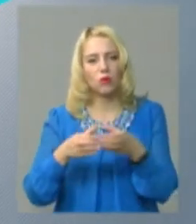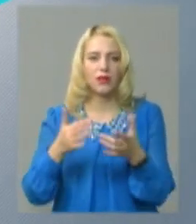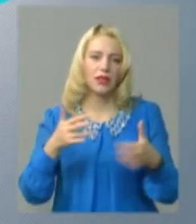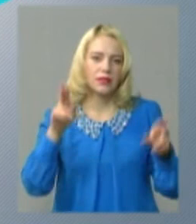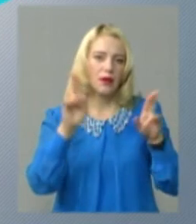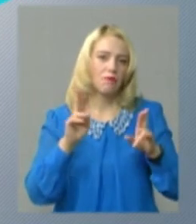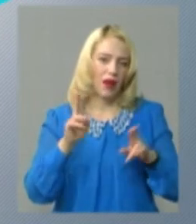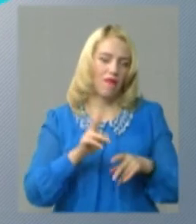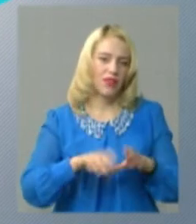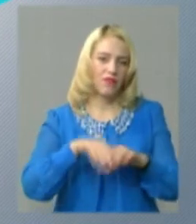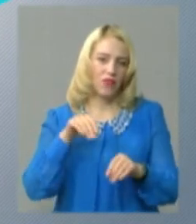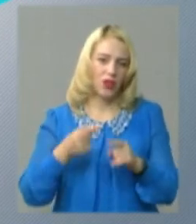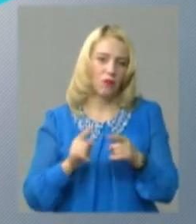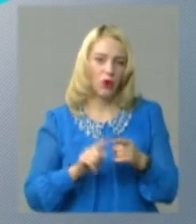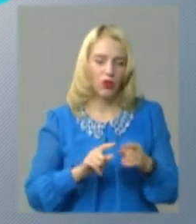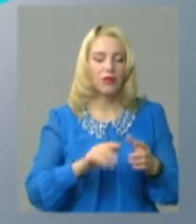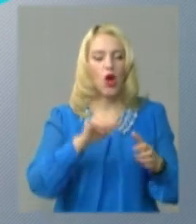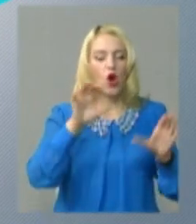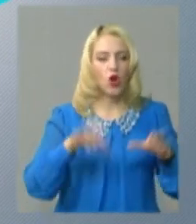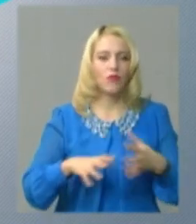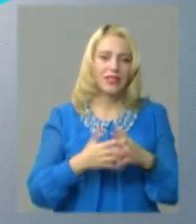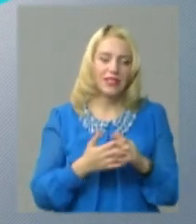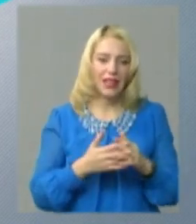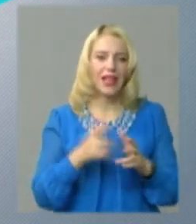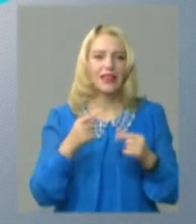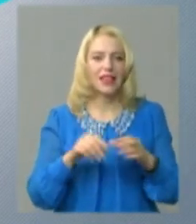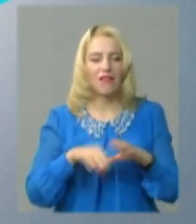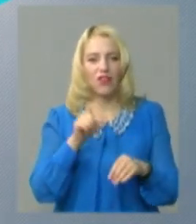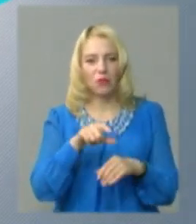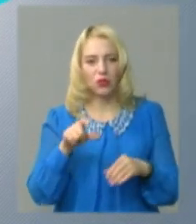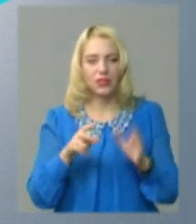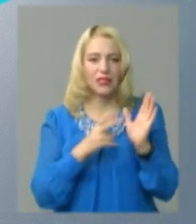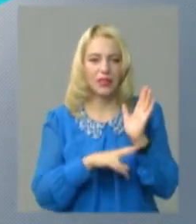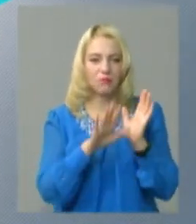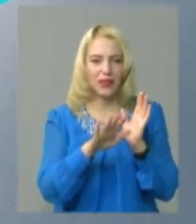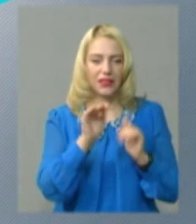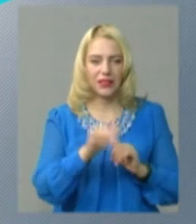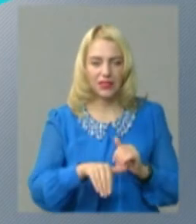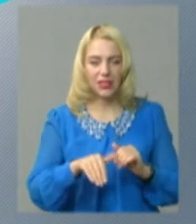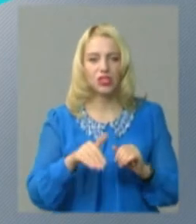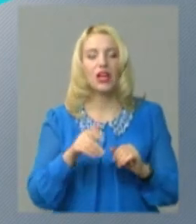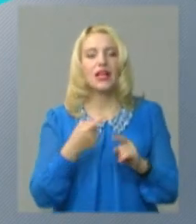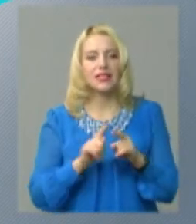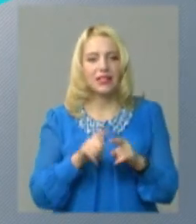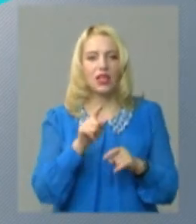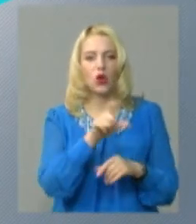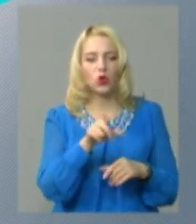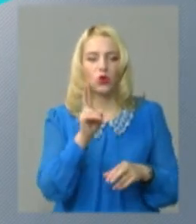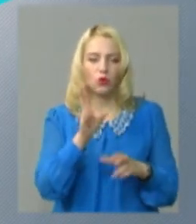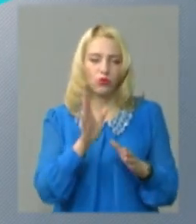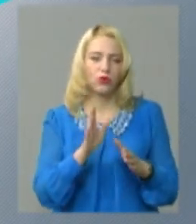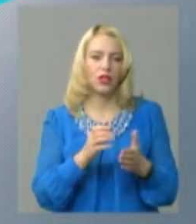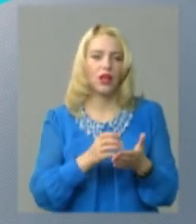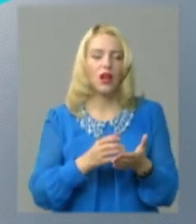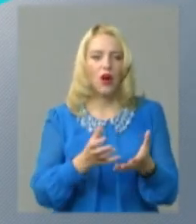правила волевиявлення. Головою села, селища чи міста, де виборців менше 75 тисяч, стане той кандидат, який